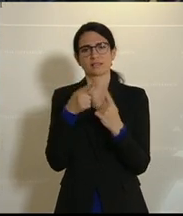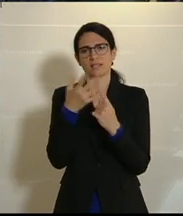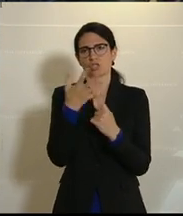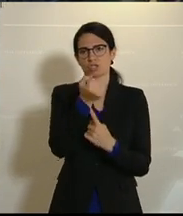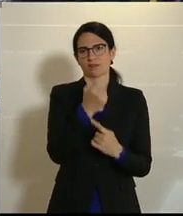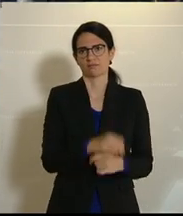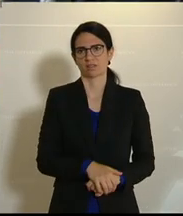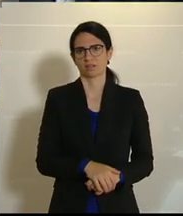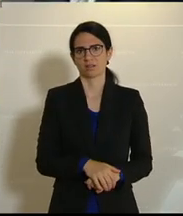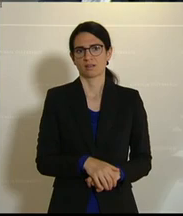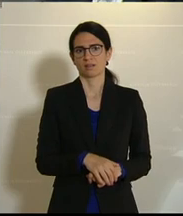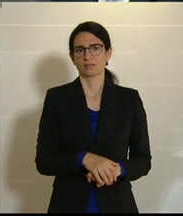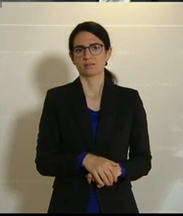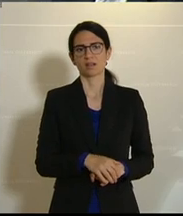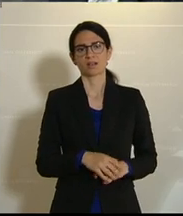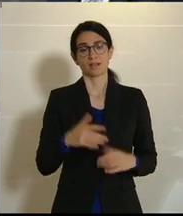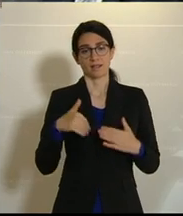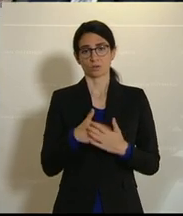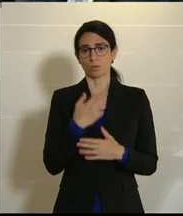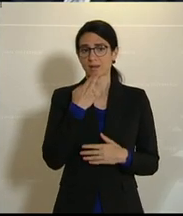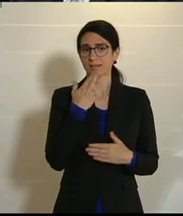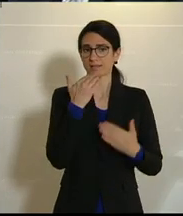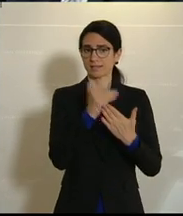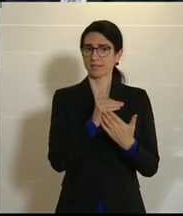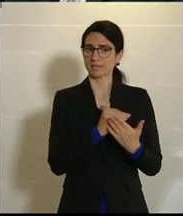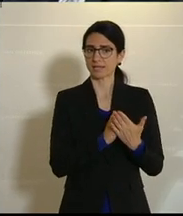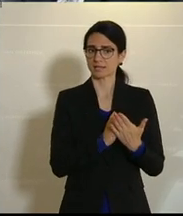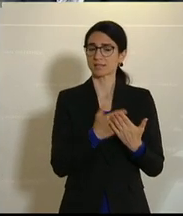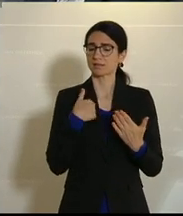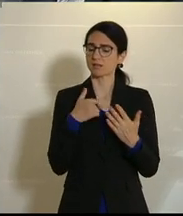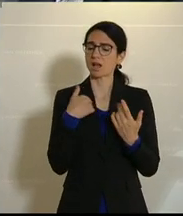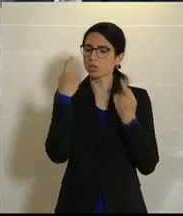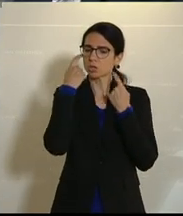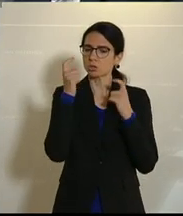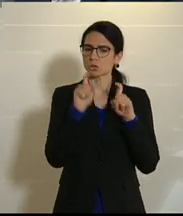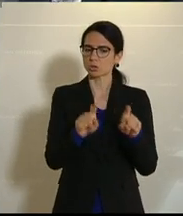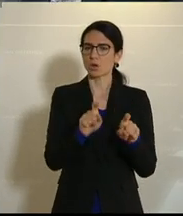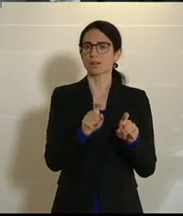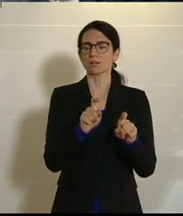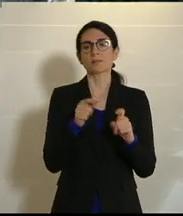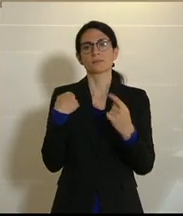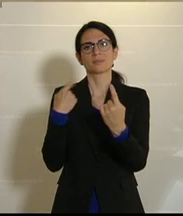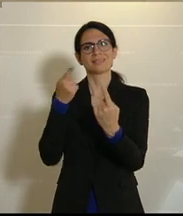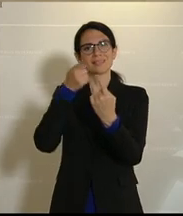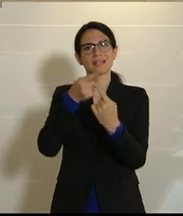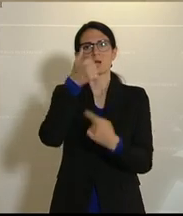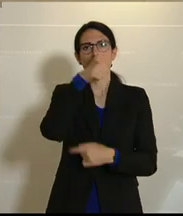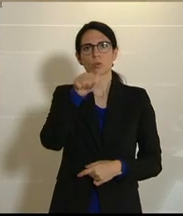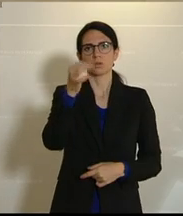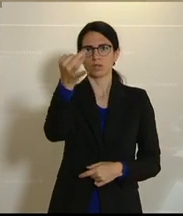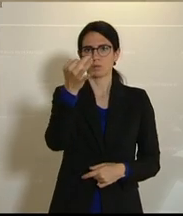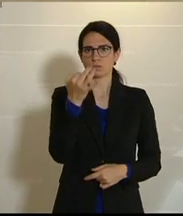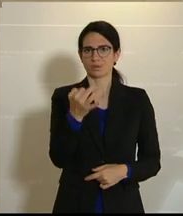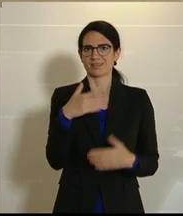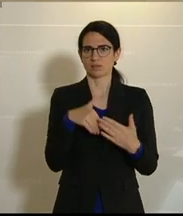finden Sie auch in diesem Budget. Das Erneuerbare-Energien-Gesetz zum Beispiel wird dafür sorgen, dass wir 100 Prozent erneuerbare Energien erreichen